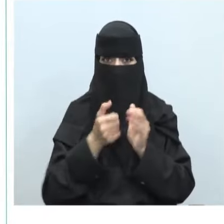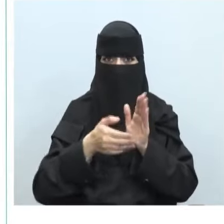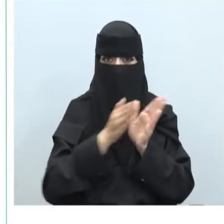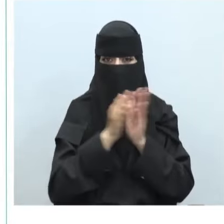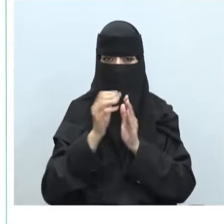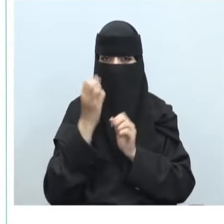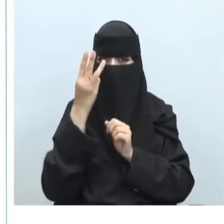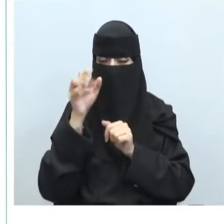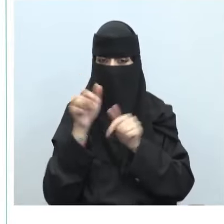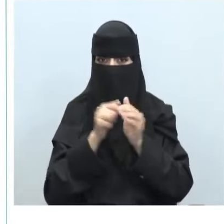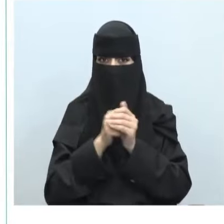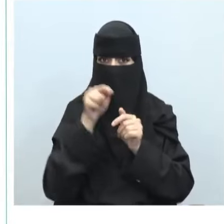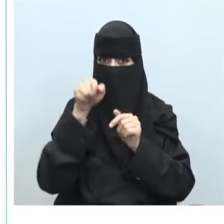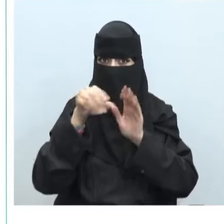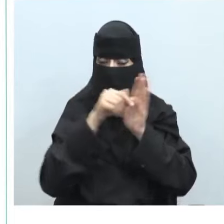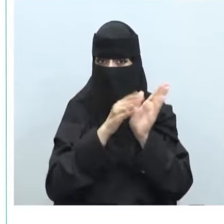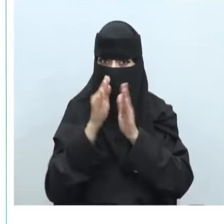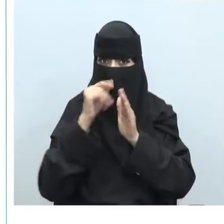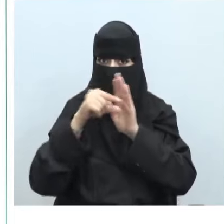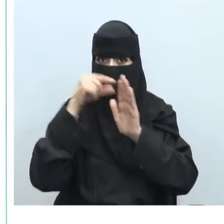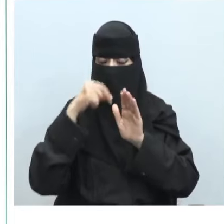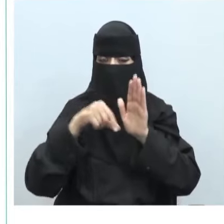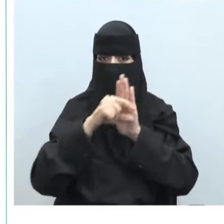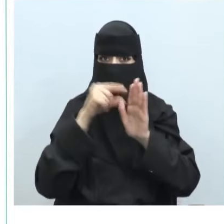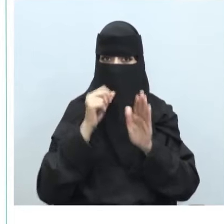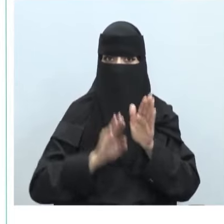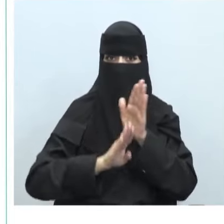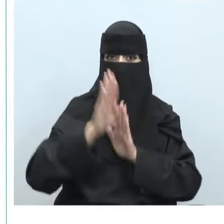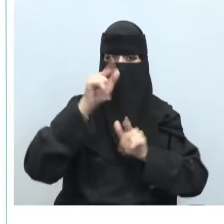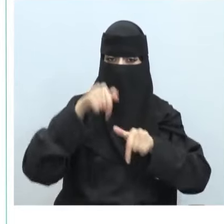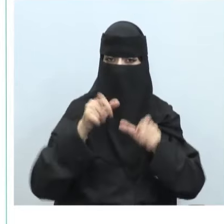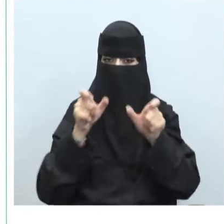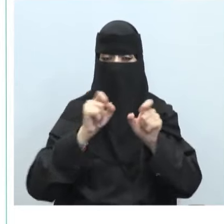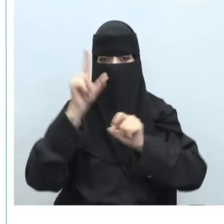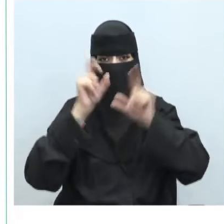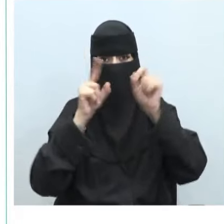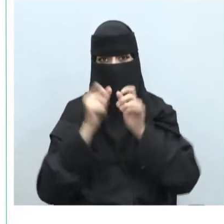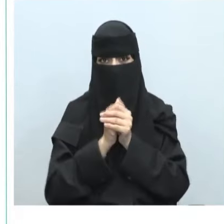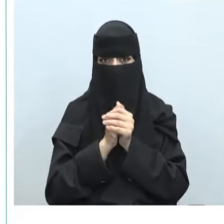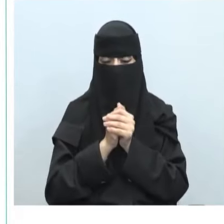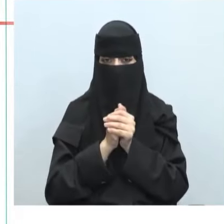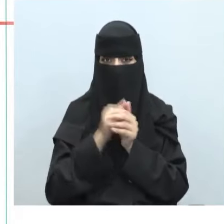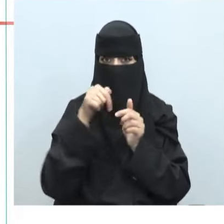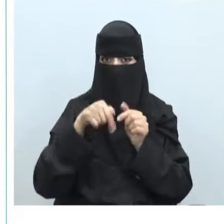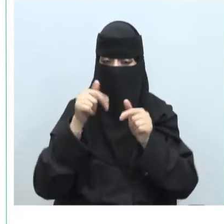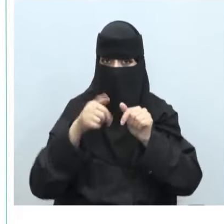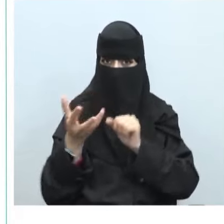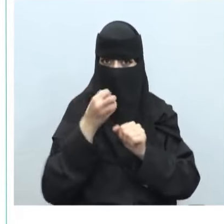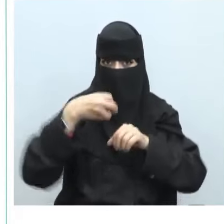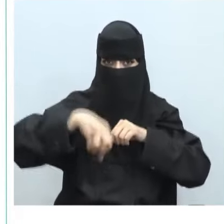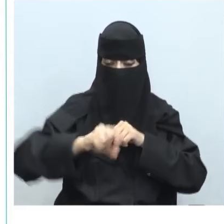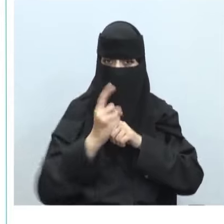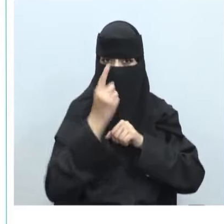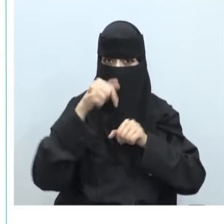الوحدة الثالثة لهذا المقرر بعنوان مواضيع متقدمة في الأمن السبراني وأخذنا الجزء